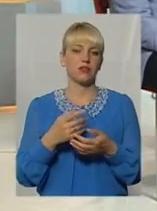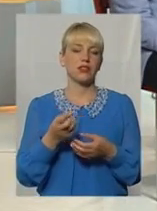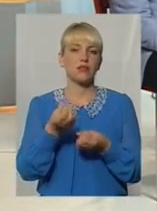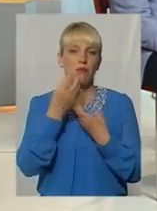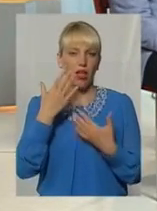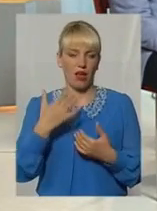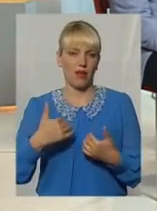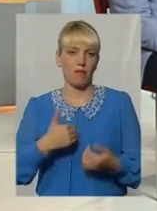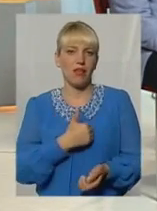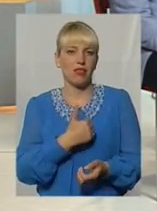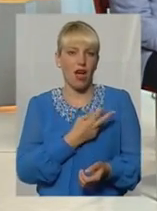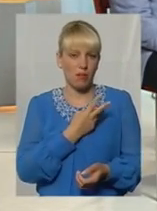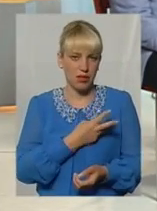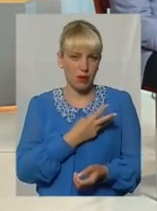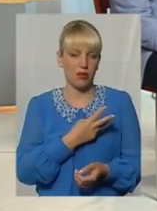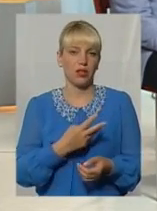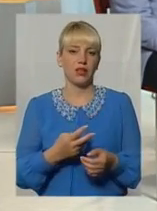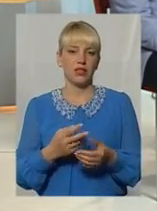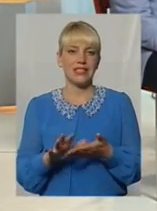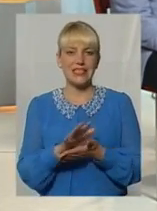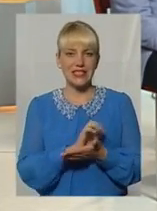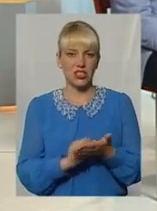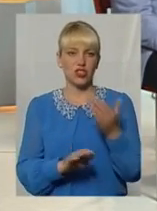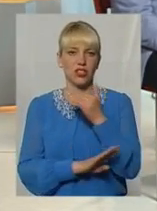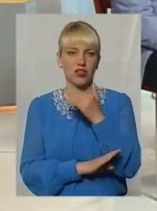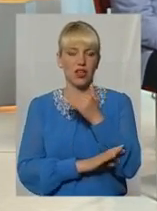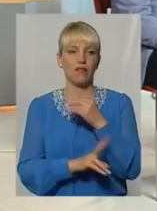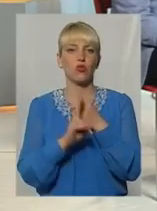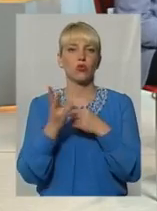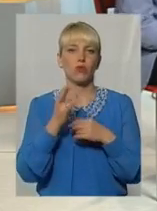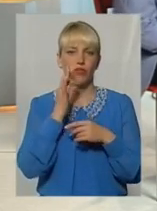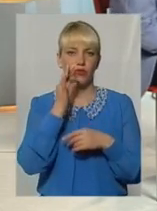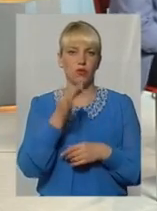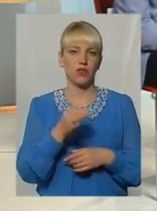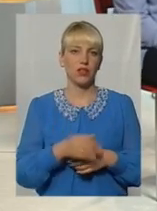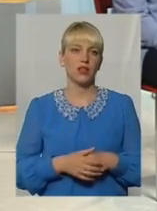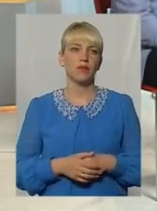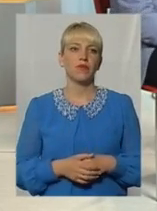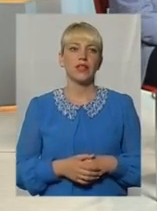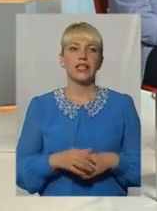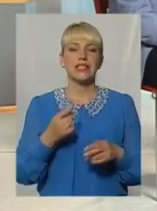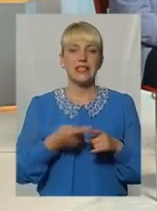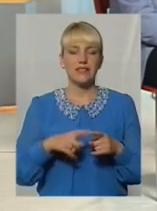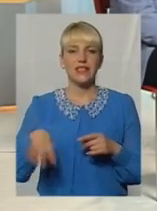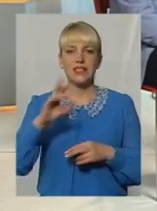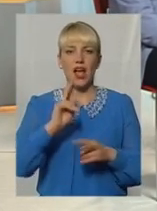знищене те чи інше дерево? Хто може сказати? Дана обрізка, взагалі,